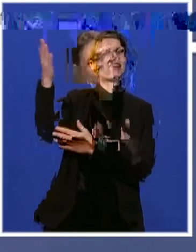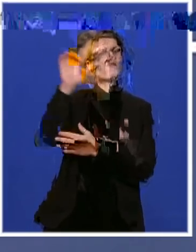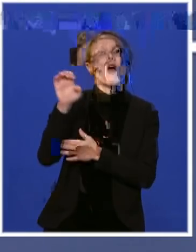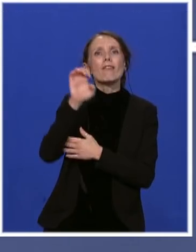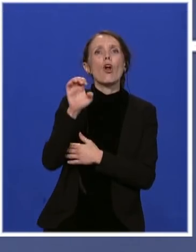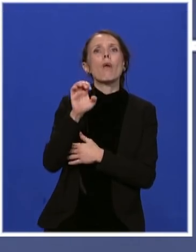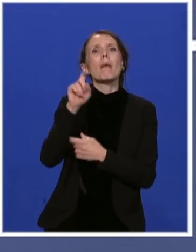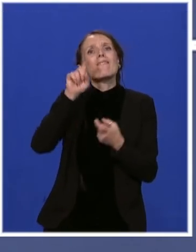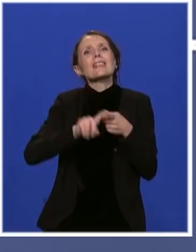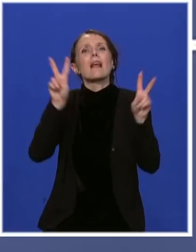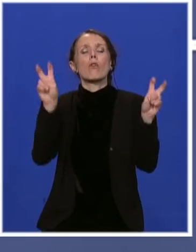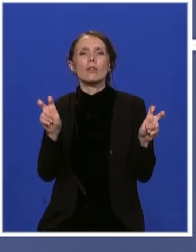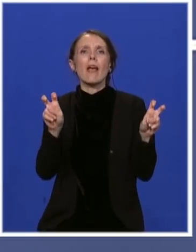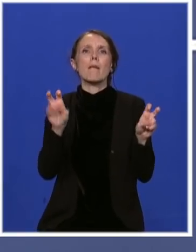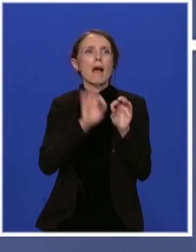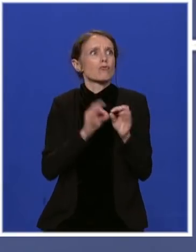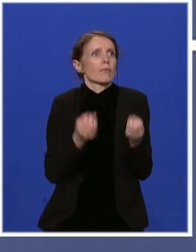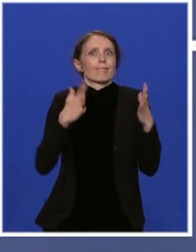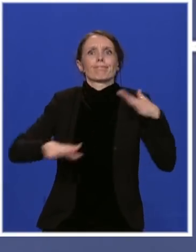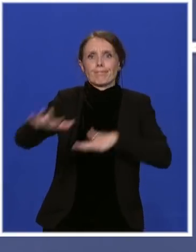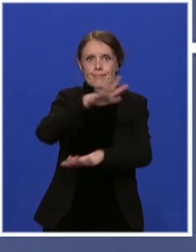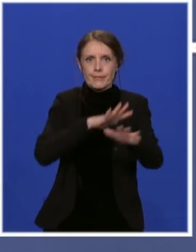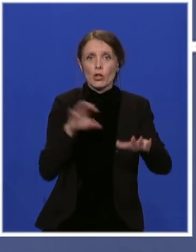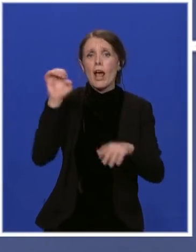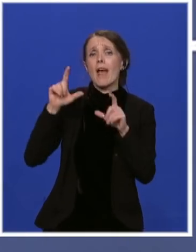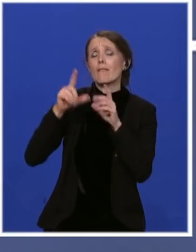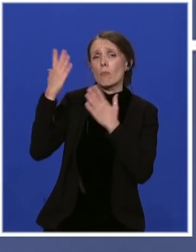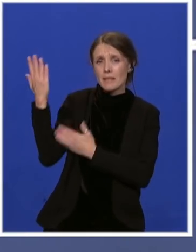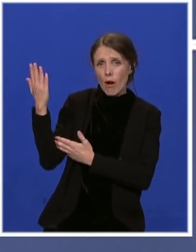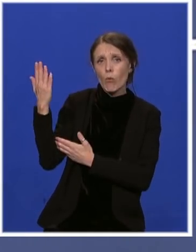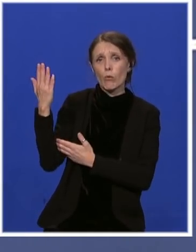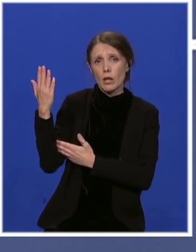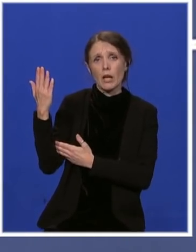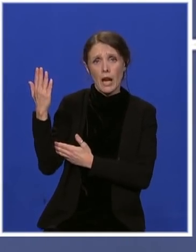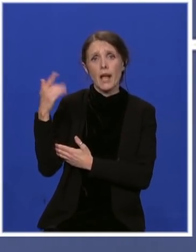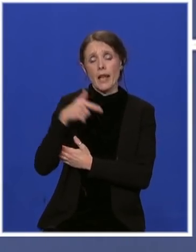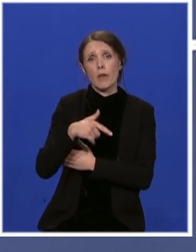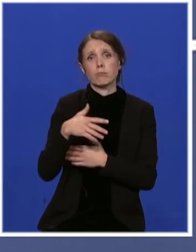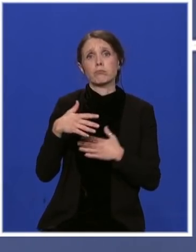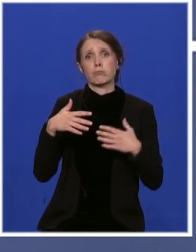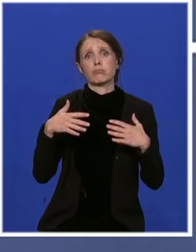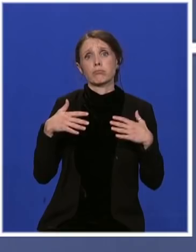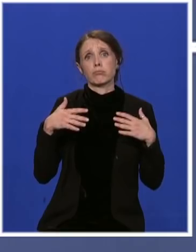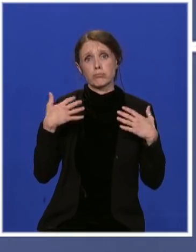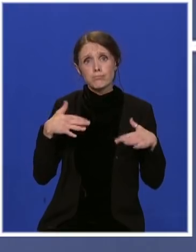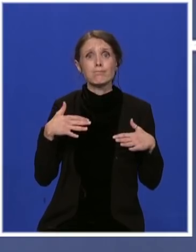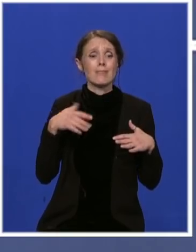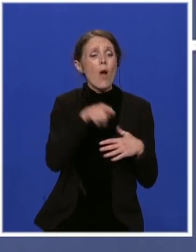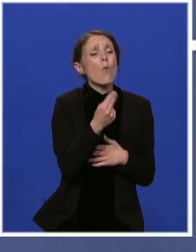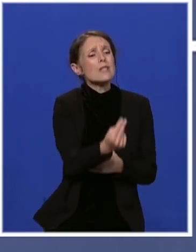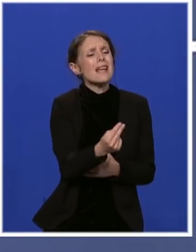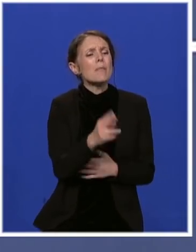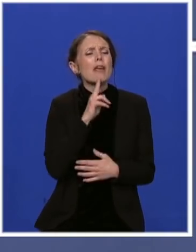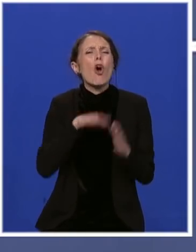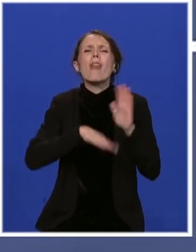životne sredine. Evropska unija je, nesumnjivo, najveći izvor stranih direktnih investicija u